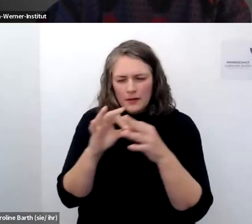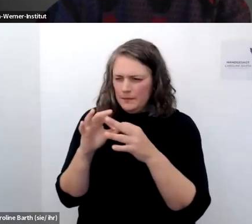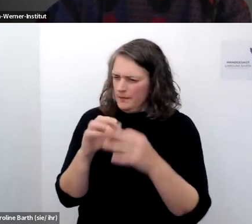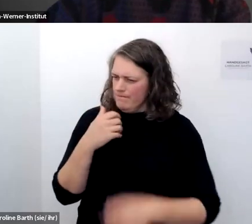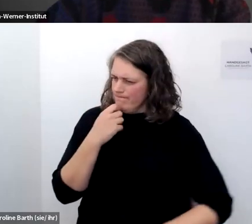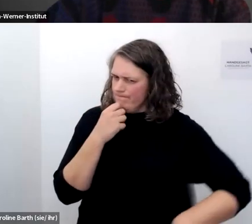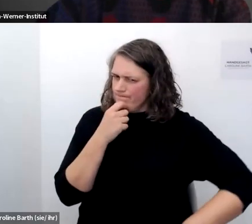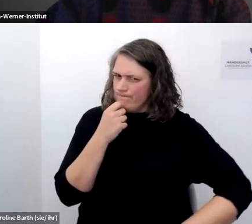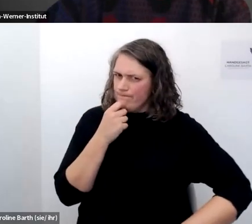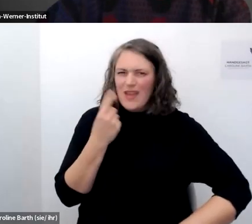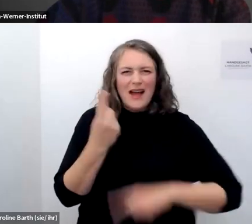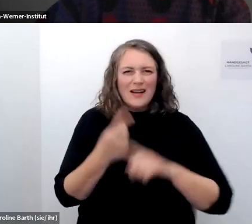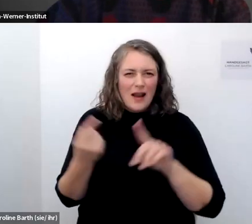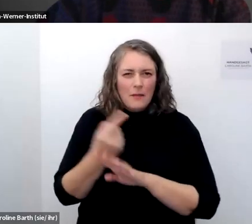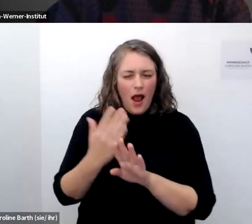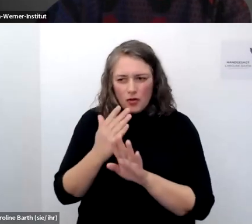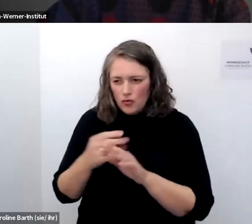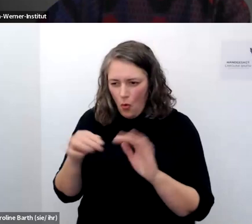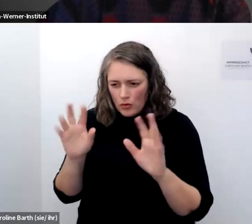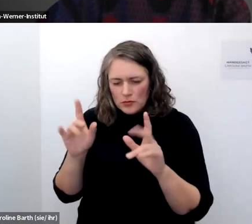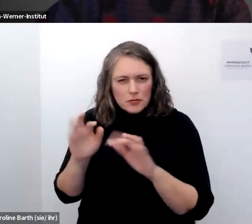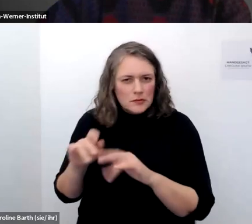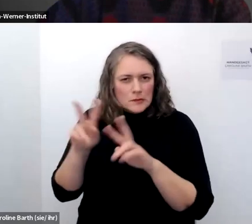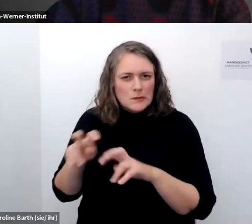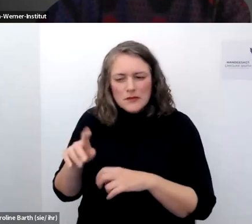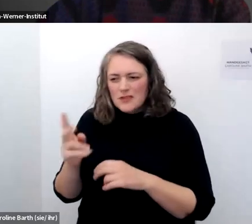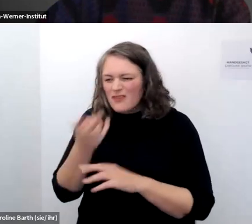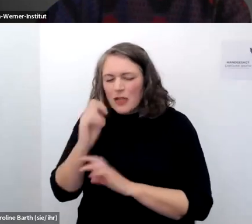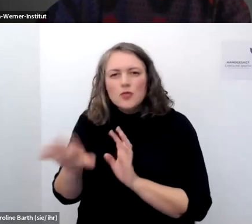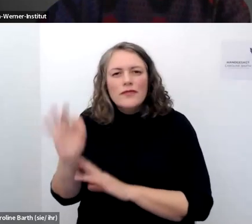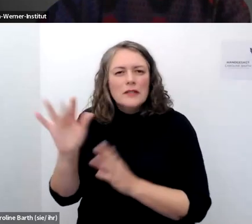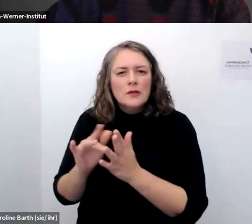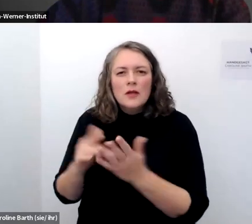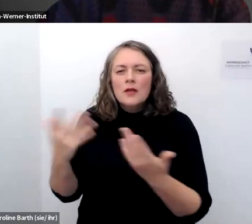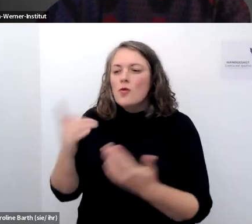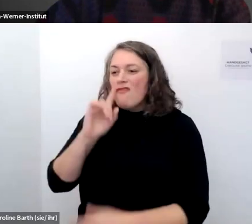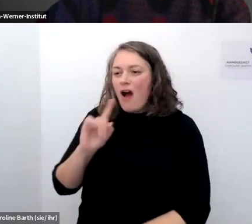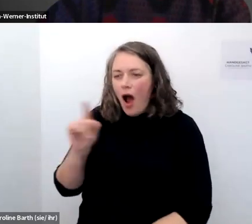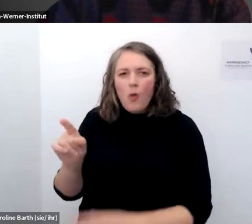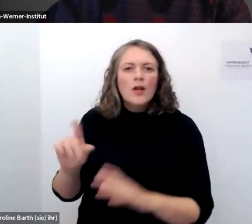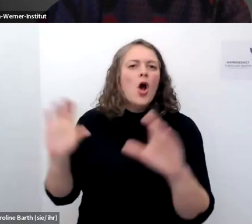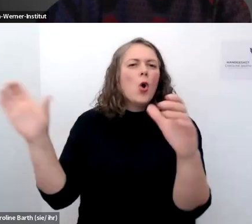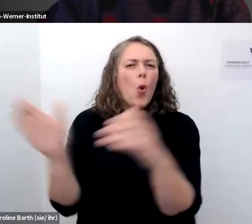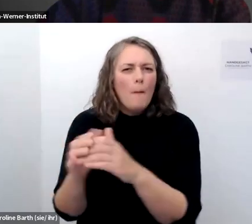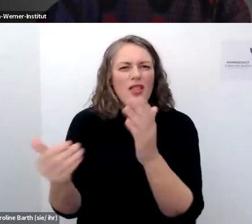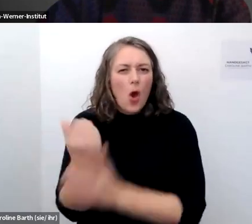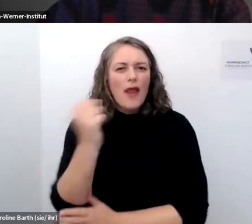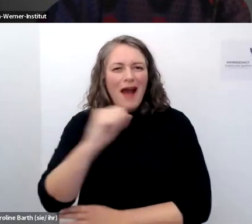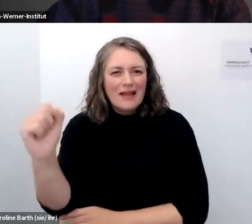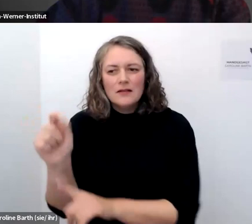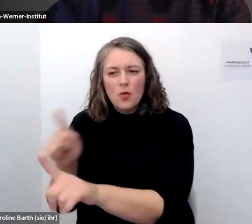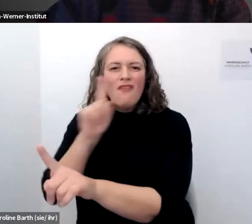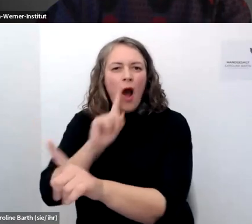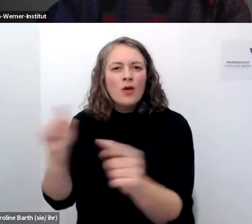was bringt frauen in solche gruppierungen die ja wirklich per se eine frauenfeindliche ideologie auch haben